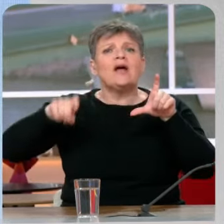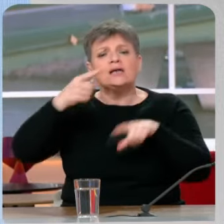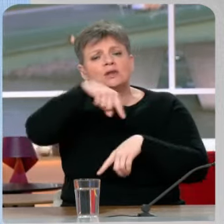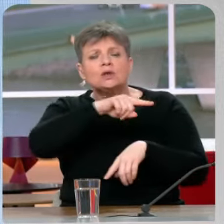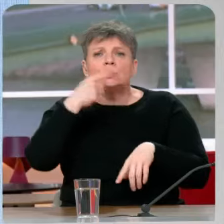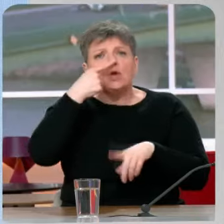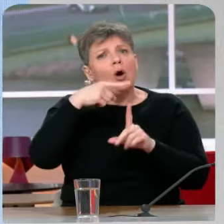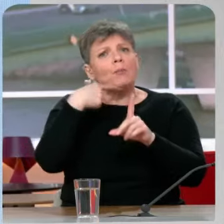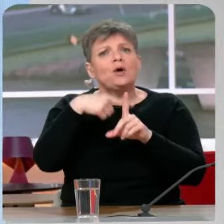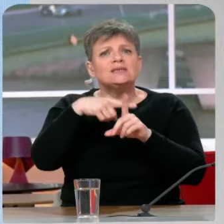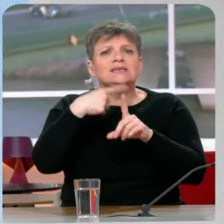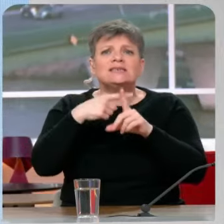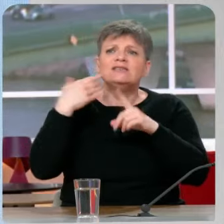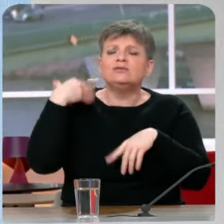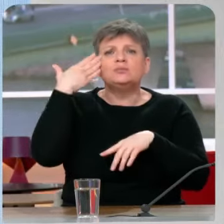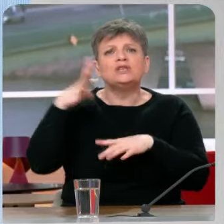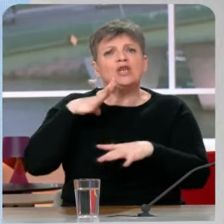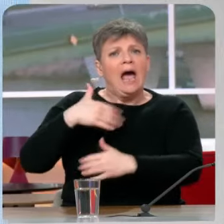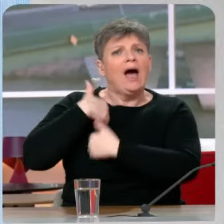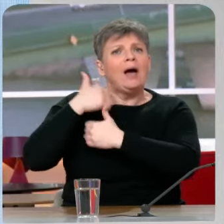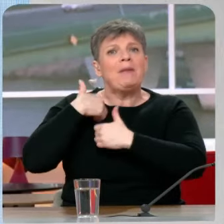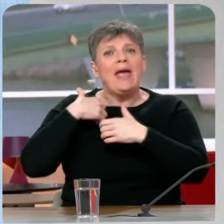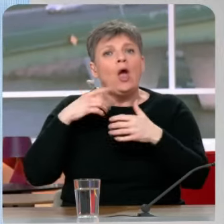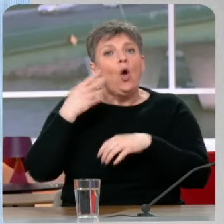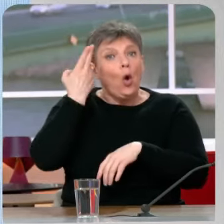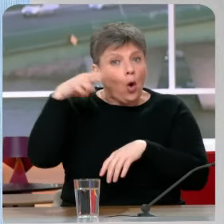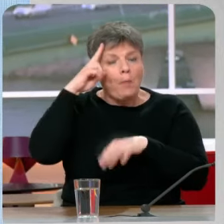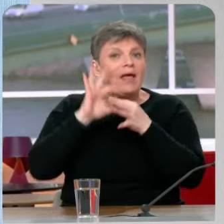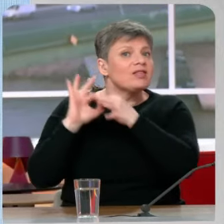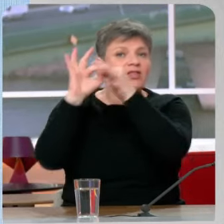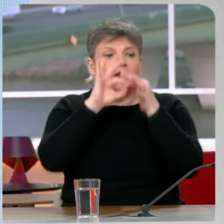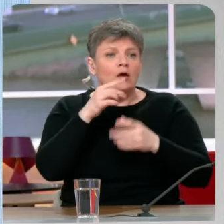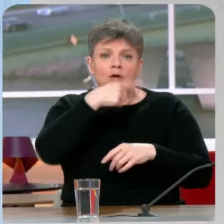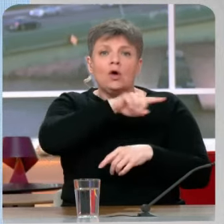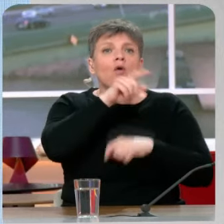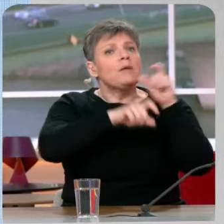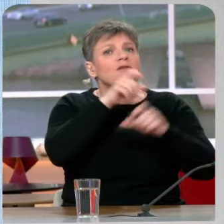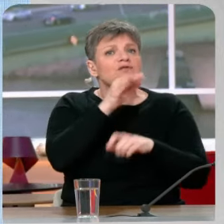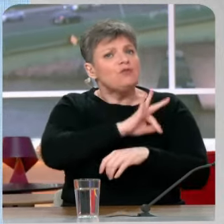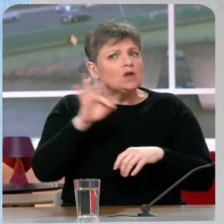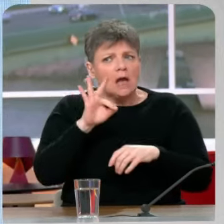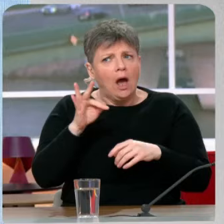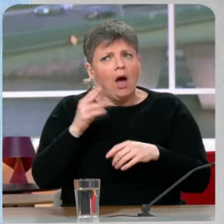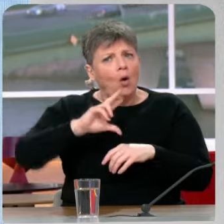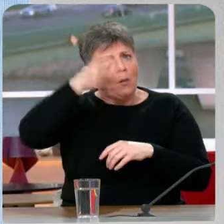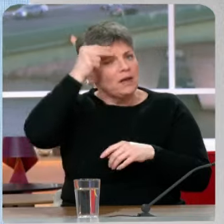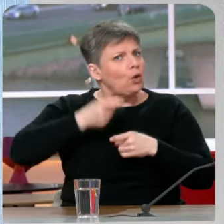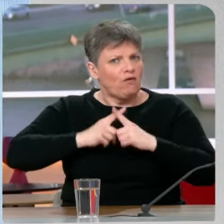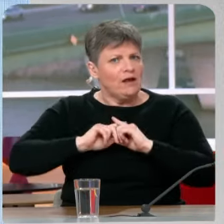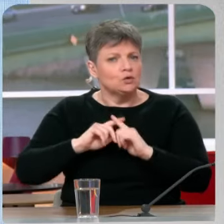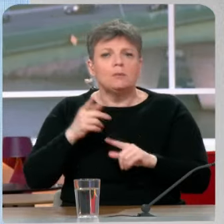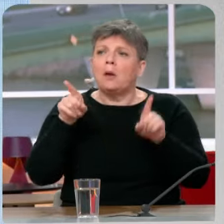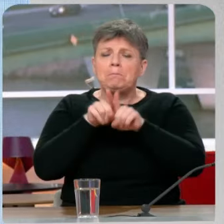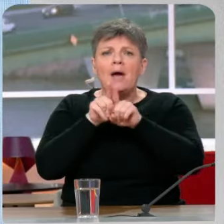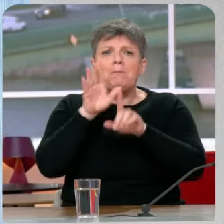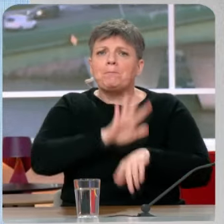80% des Français sont pour. Je pense que les Français ont absolument compris. Je parle des Européens aussi. Oui, c'est pareil partout en Europe.